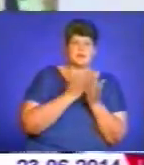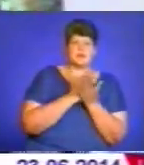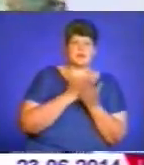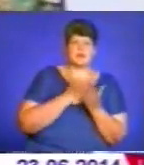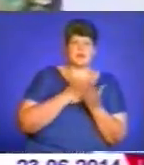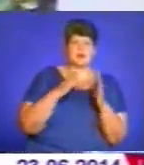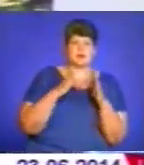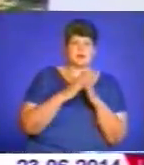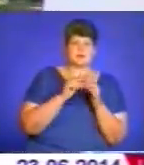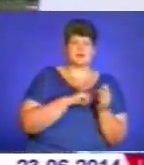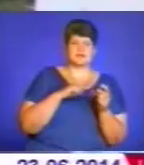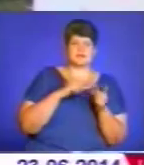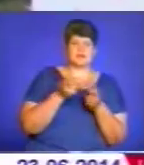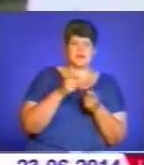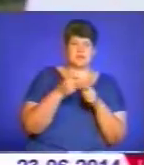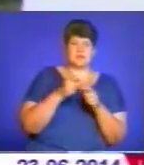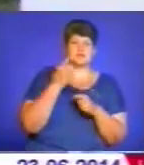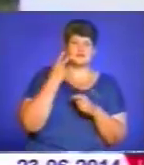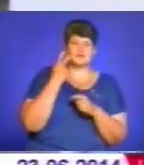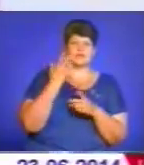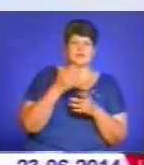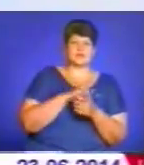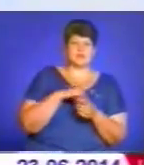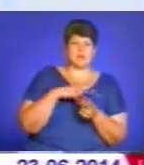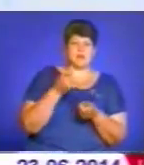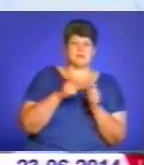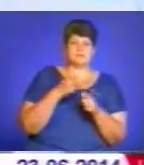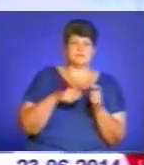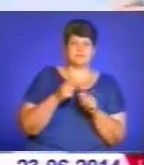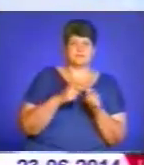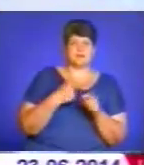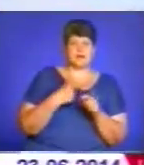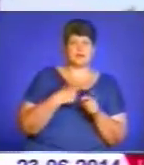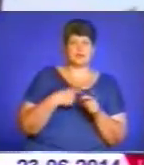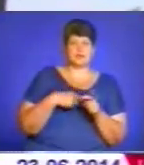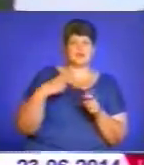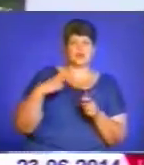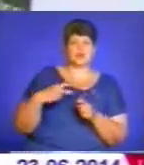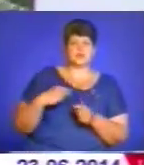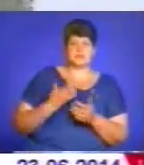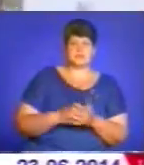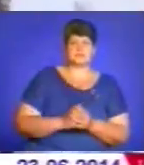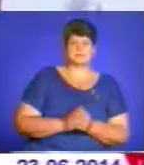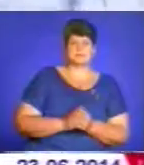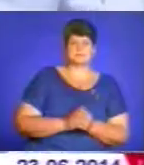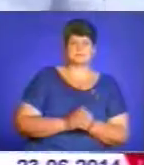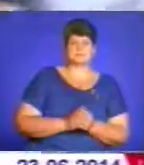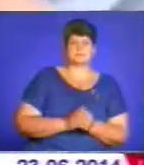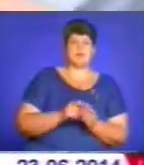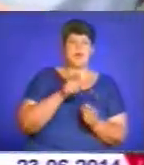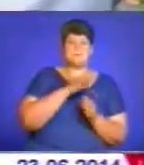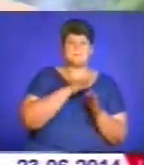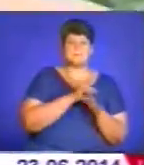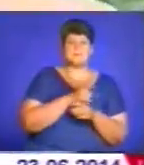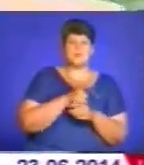плили? Сама. І завжди самі плили? Сама завжди плиду, так. То я собі і дочці. Як хочемо протягом року